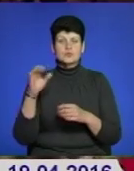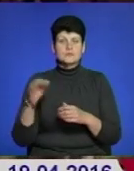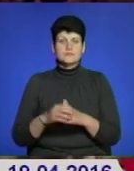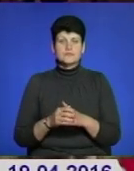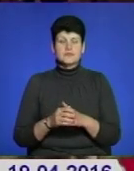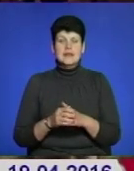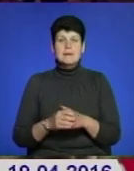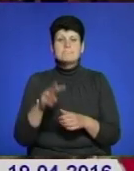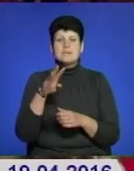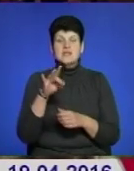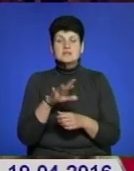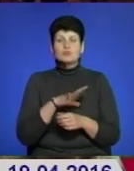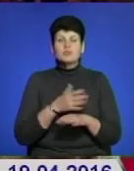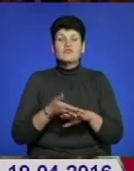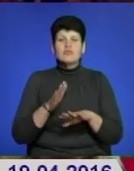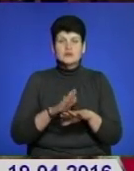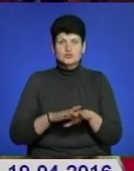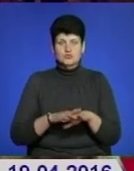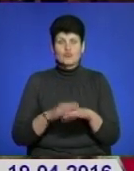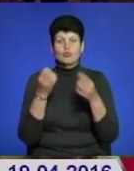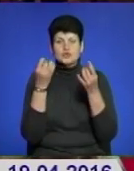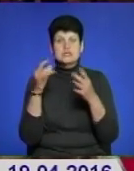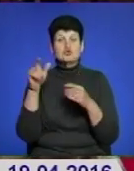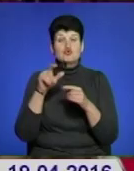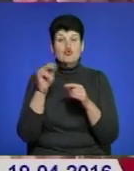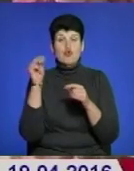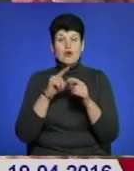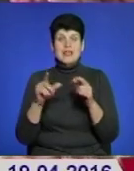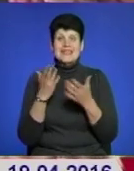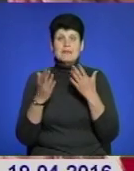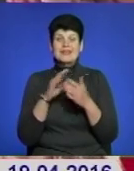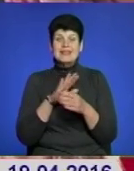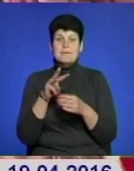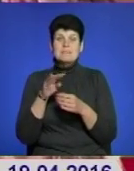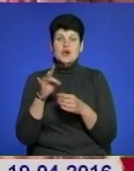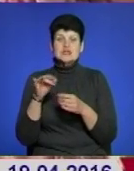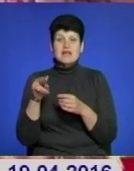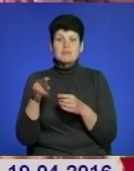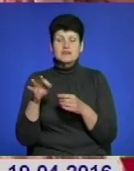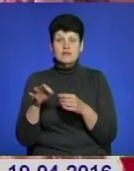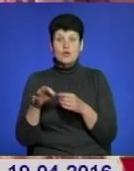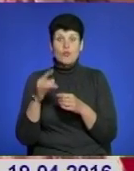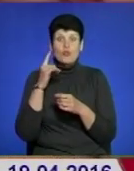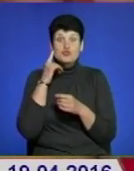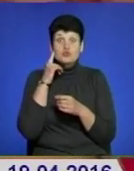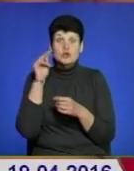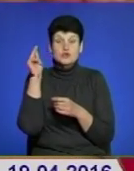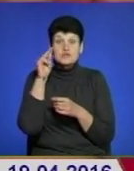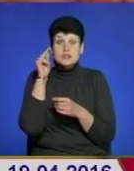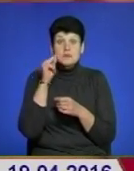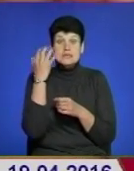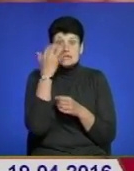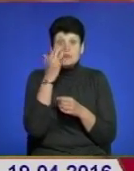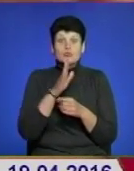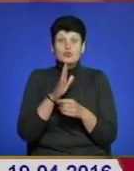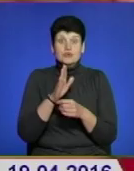Марічці було б нелегко у звичайній школі, якби не Мирослава Петрівна. Вчителька, почувши, що навчатиме незрячу дівчинку, спеціально